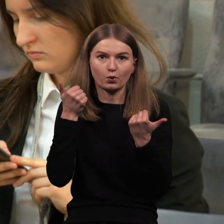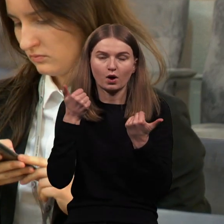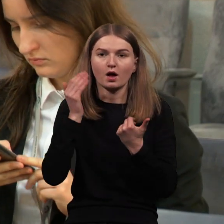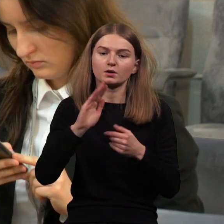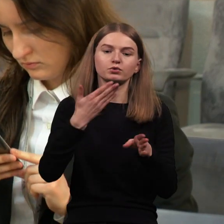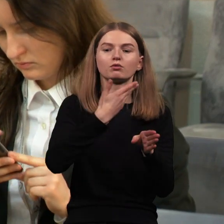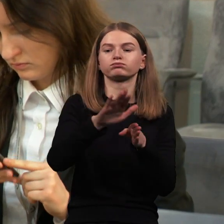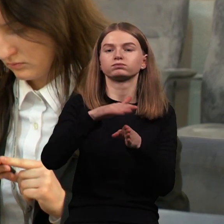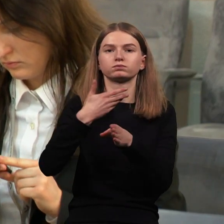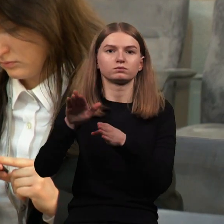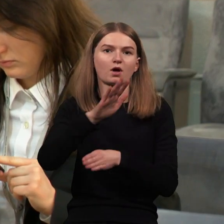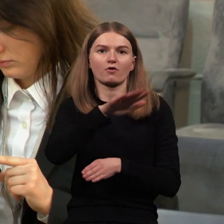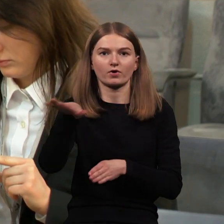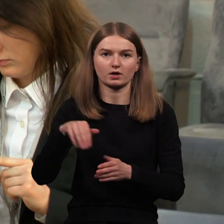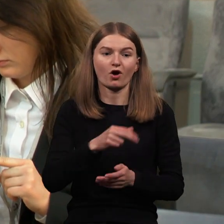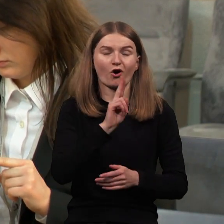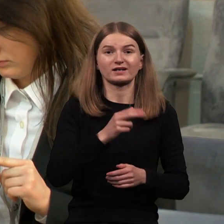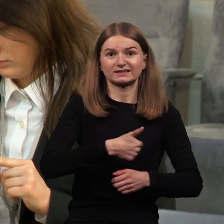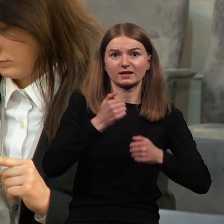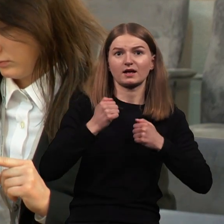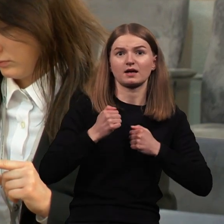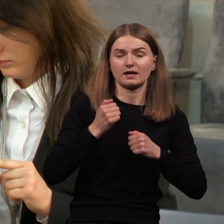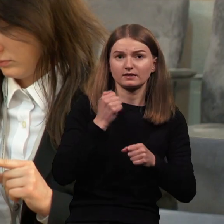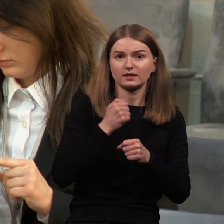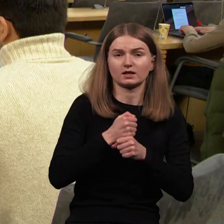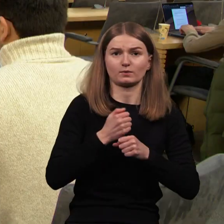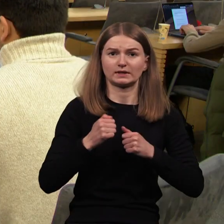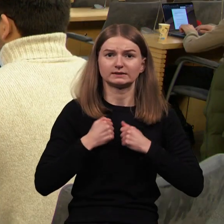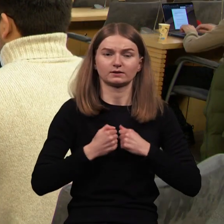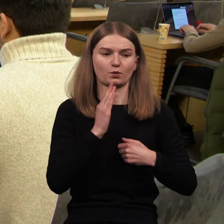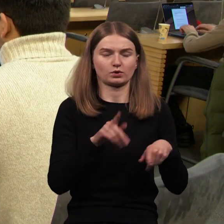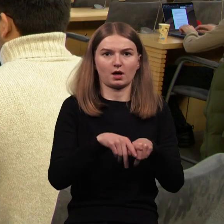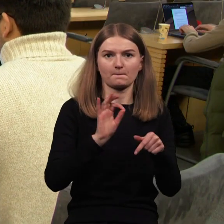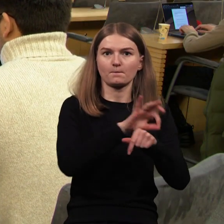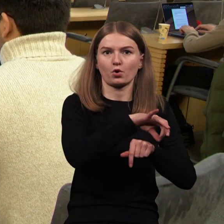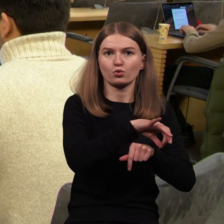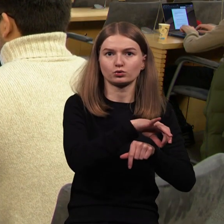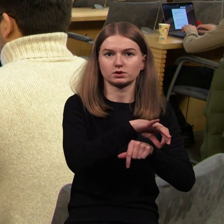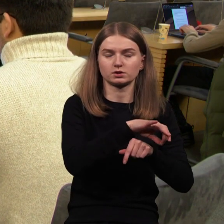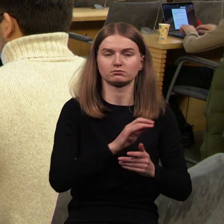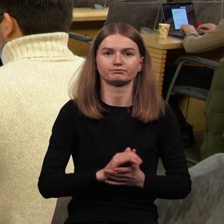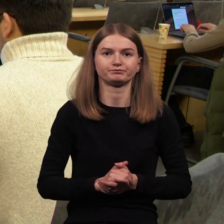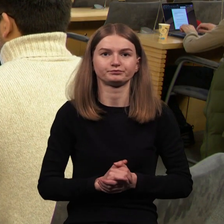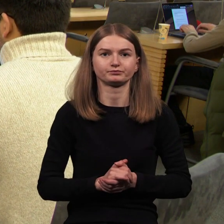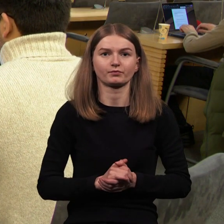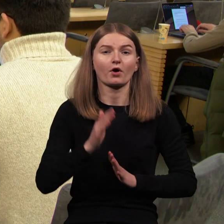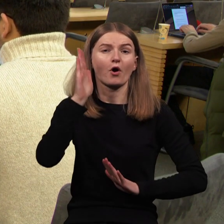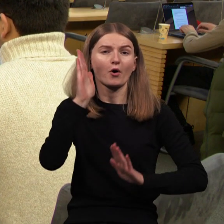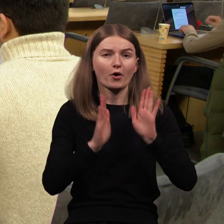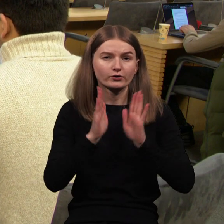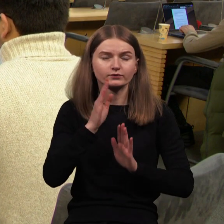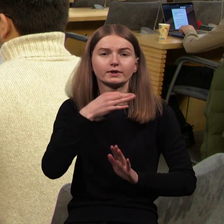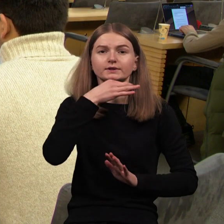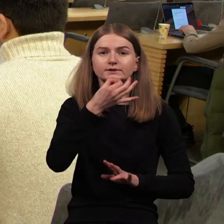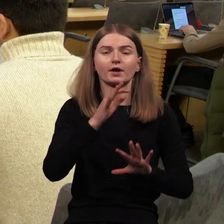kitur, o tie, kurie gerai dirba, kurie stengiasi, bus savotiškai baudžiami. Konferencijos dalyviai pabrėžia suprantamos problemos,